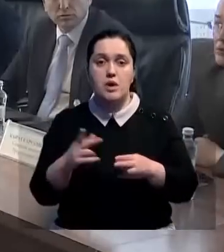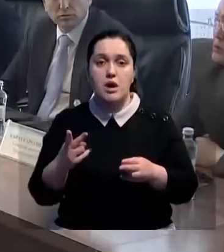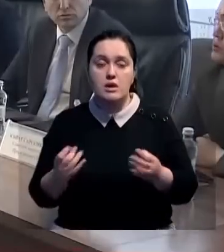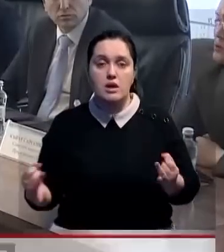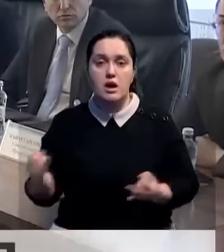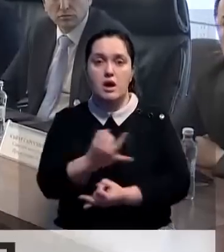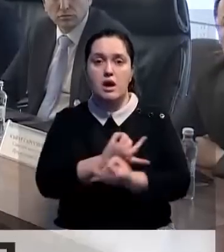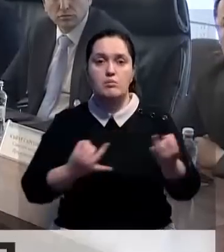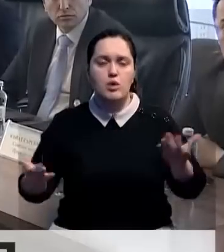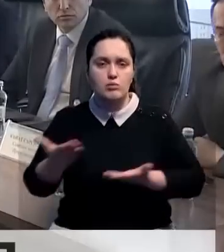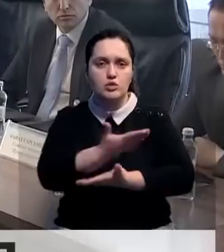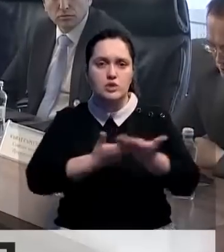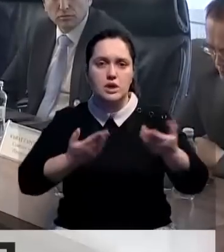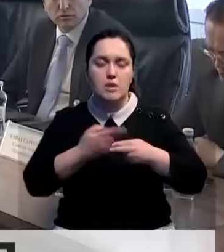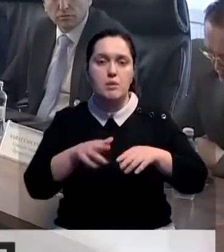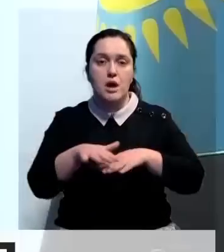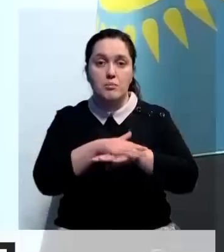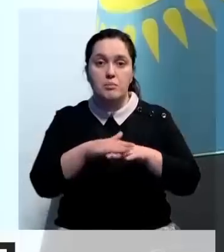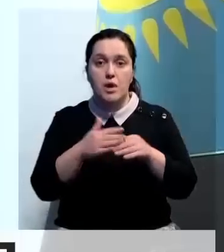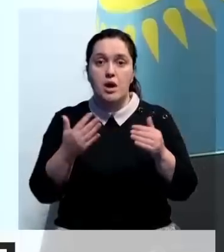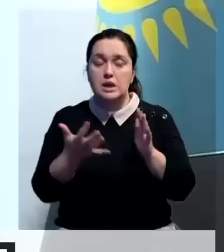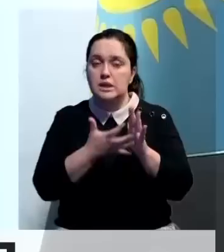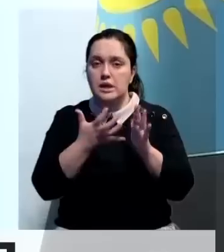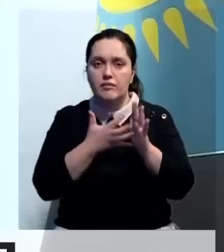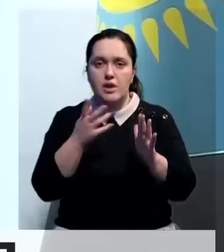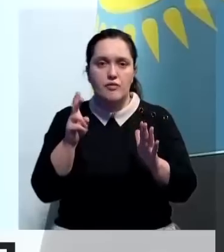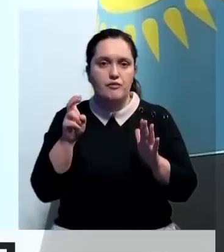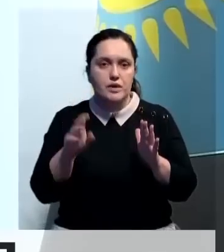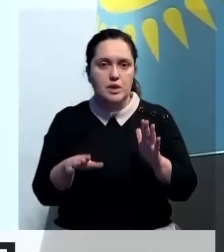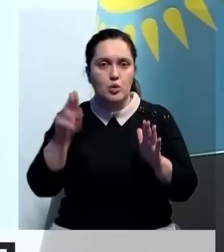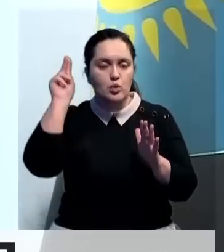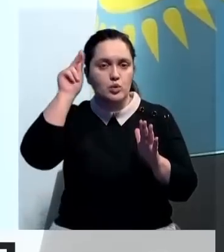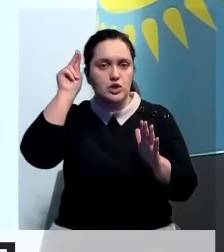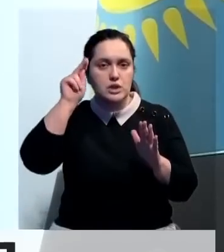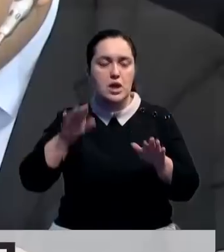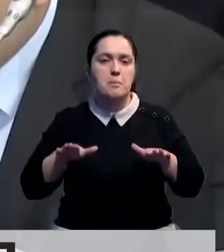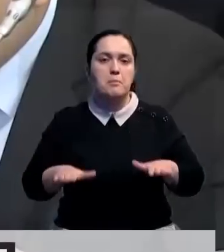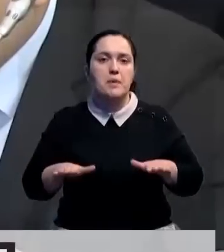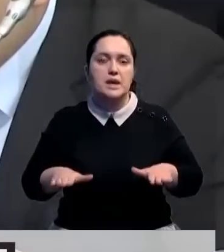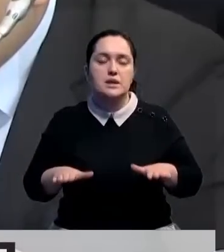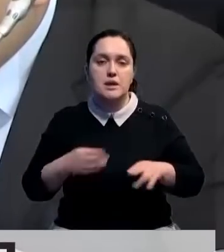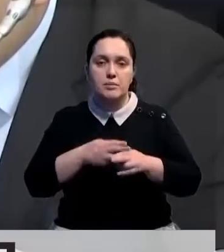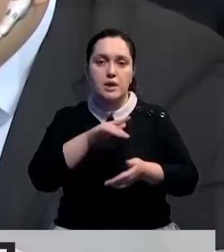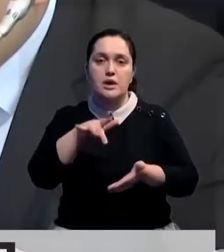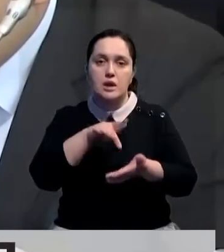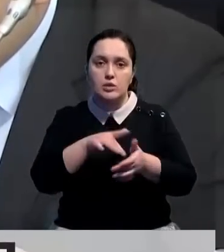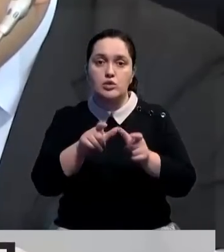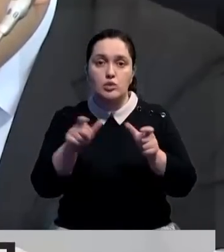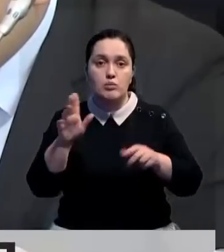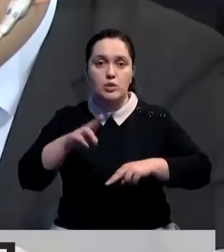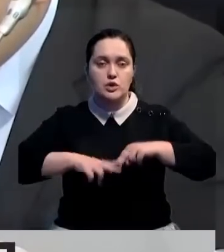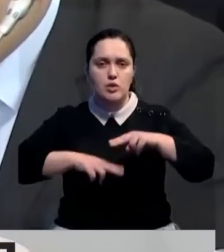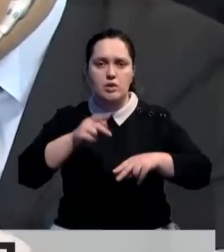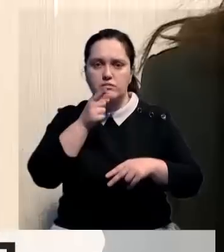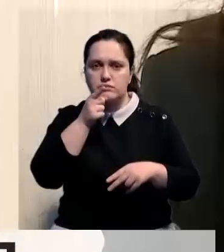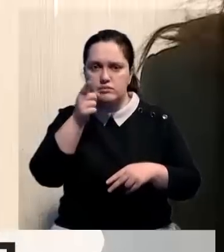обсуждение общественности. Отмечу, сейчас по стране не хватает порядка 200 тысяч ученических мест. Помимо городов школы будут строить